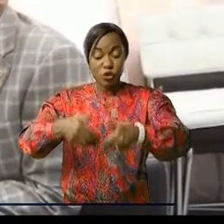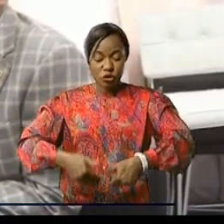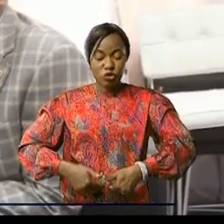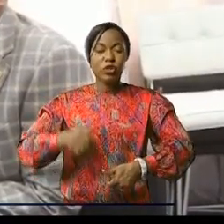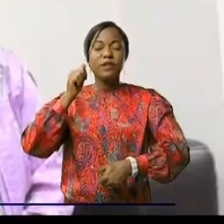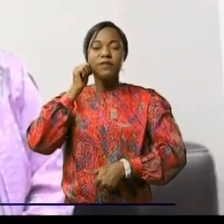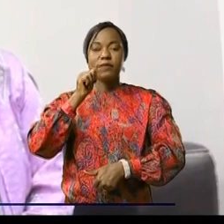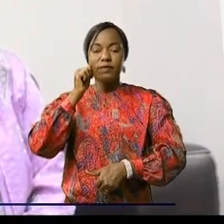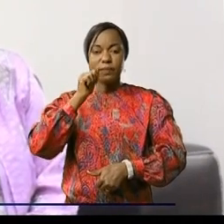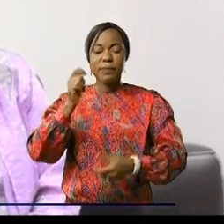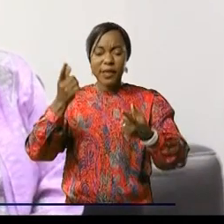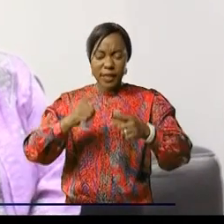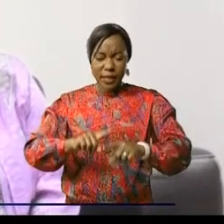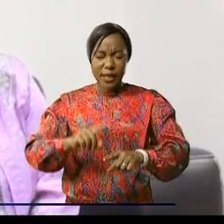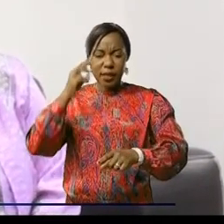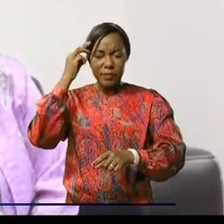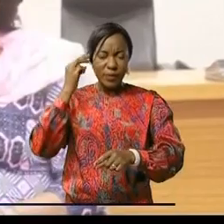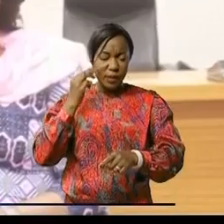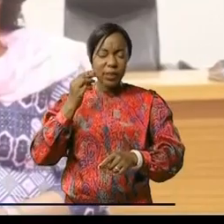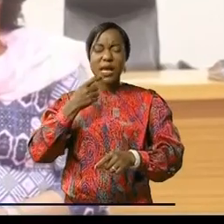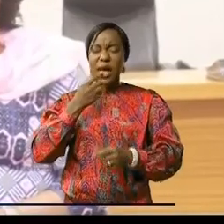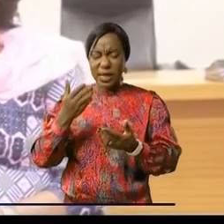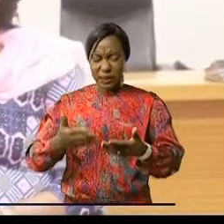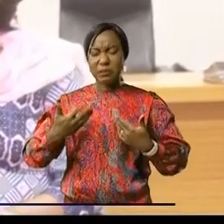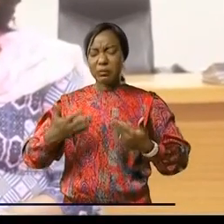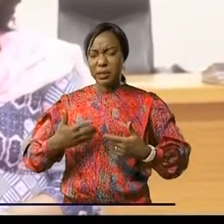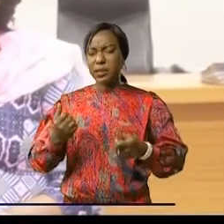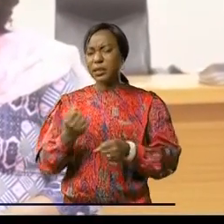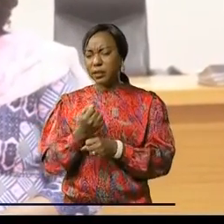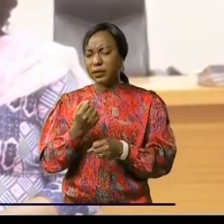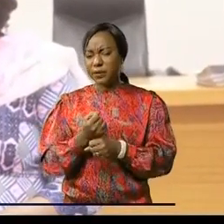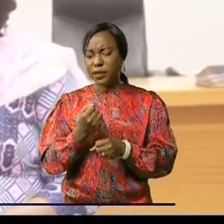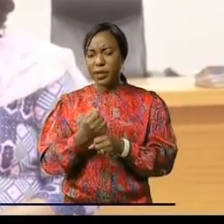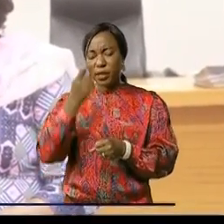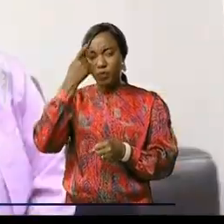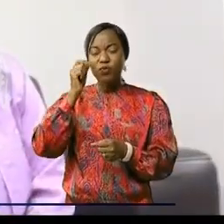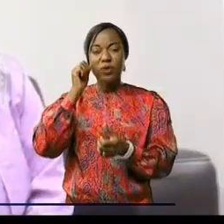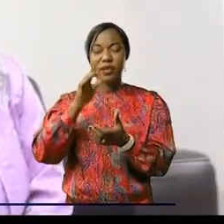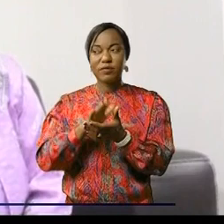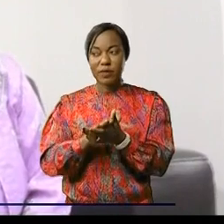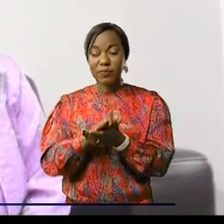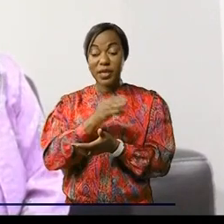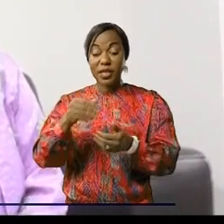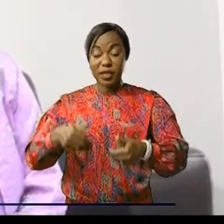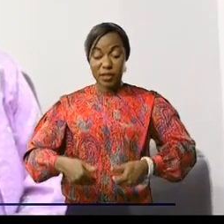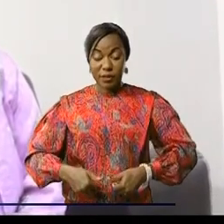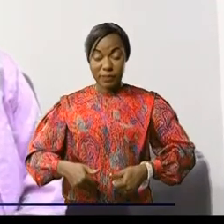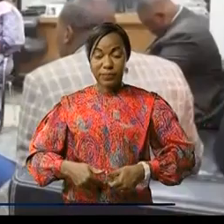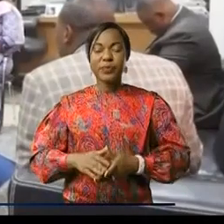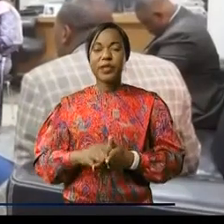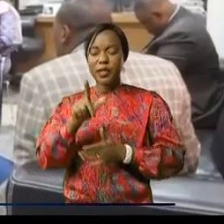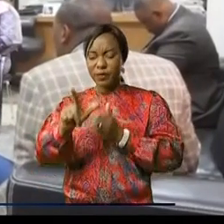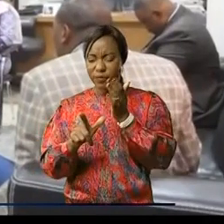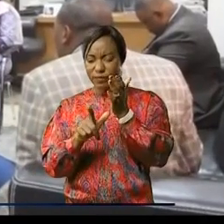L'hôte du ministre du genre, famille et enfant, a apprécié le travail abattu en faveur de la femme et la jeune fille. Vice